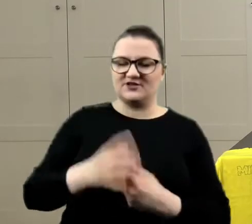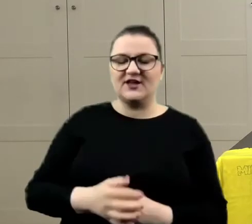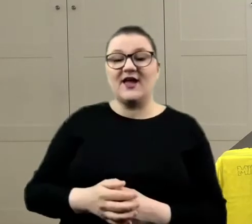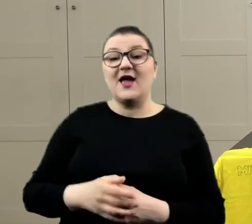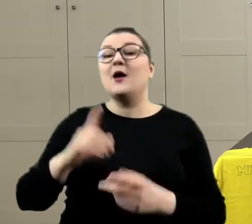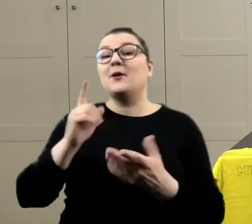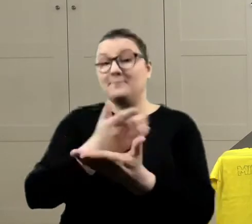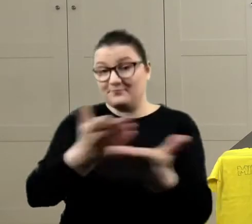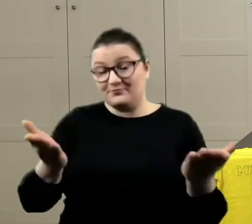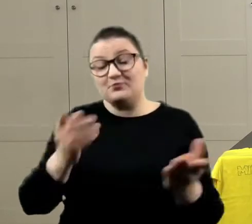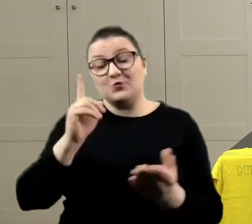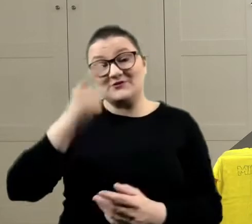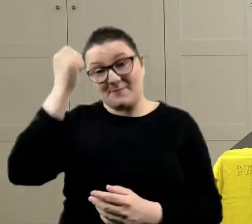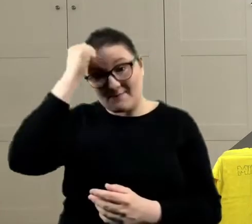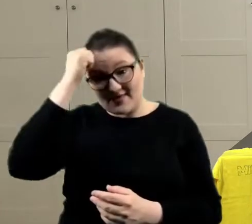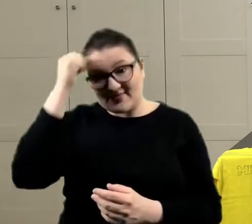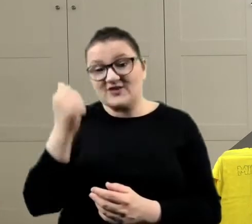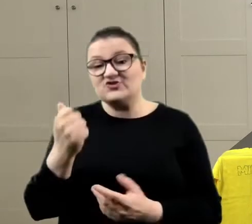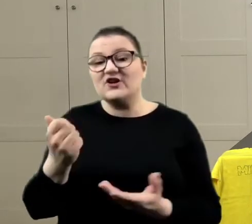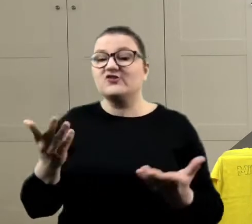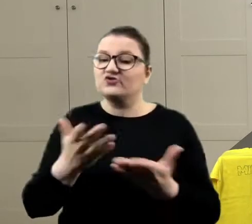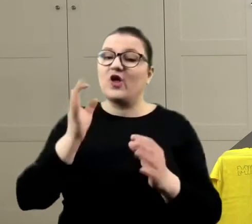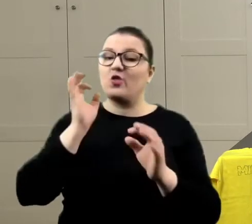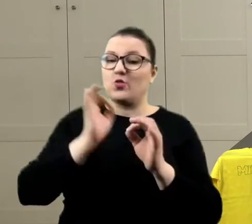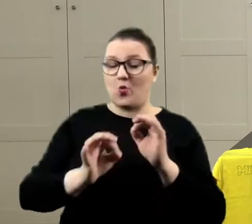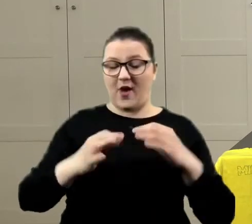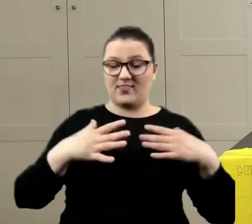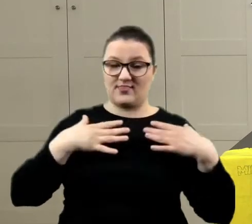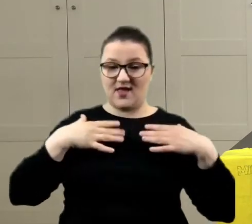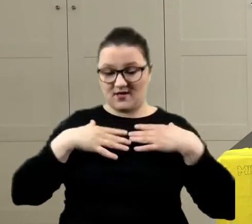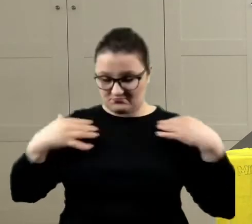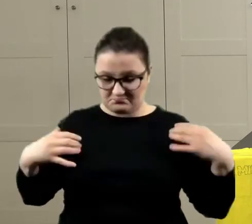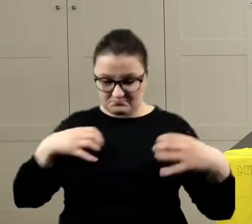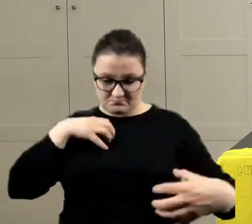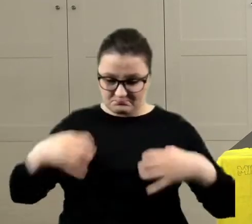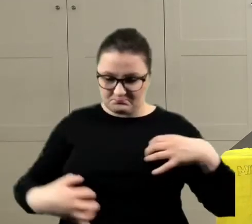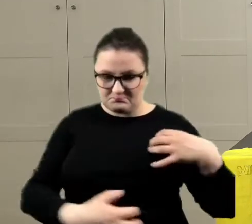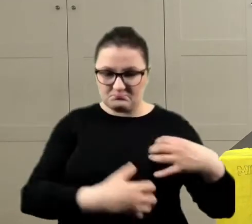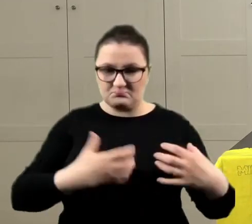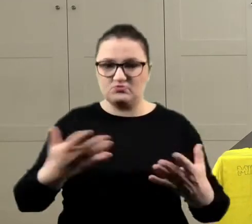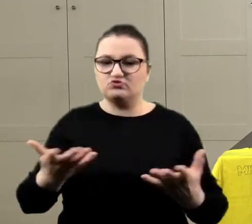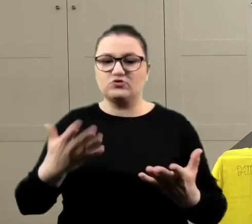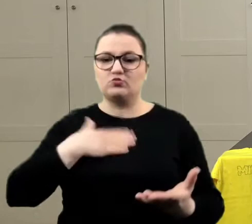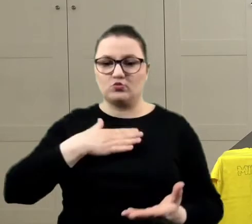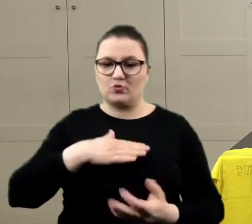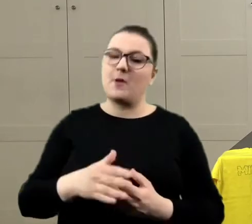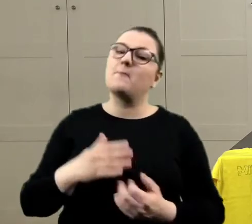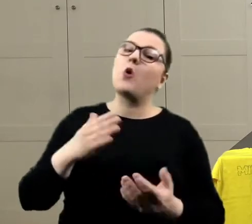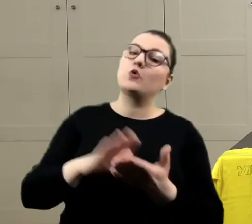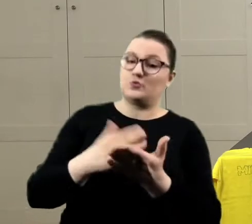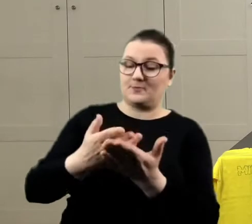tym, gdzie będzie umiejscowiony Wasz motylek, ponieważ, poczekaj, daj mi na chwilkę, ponieważ spójrzcie,